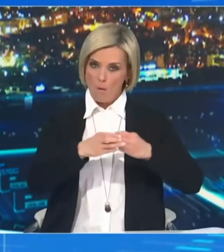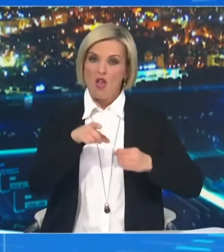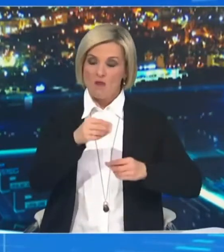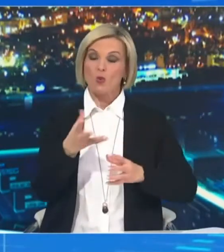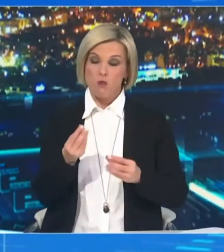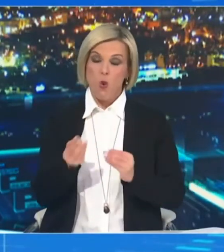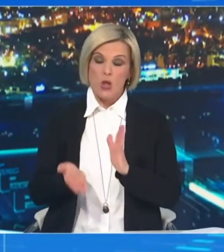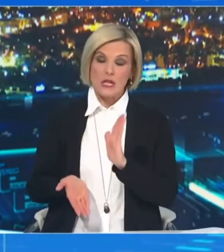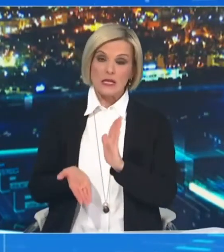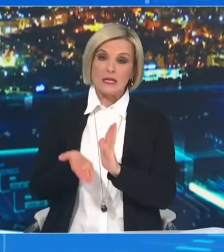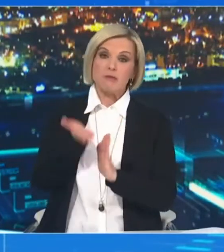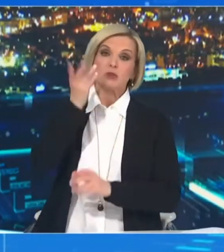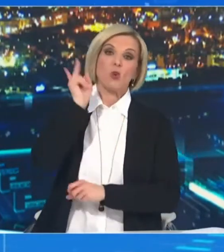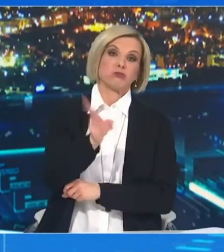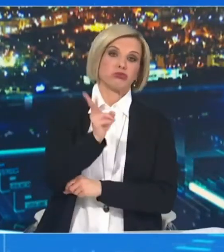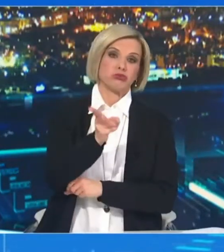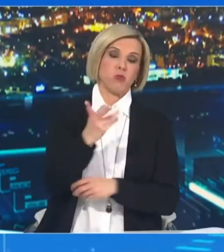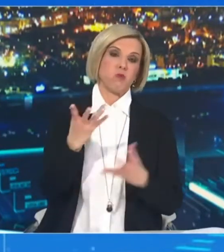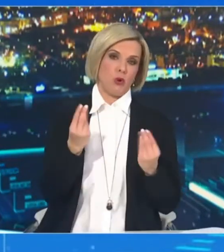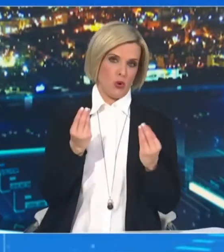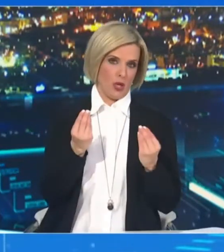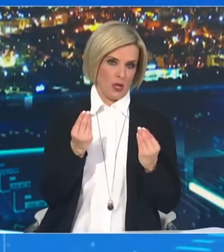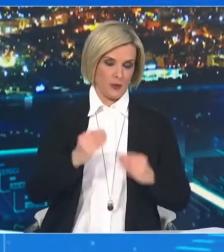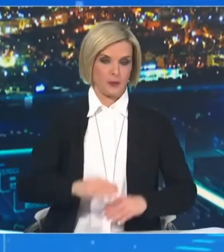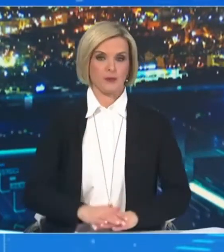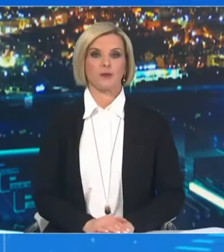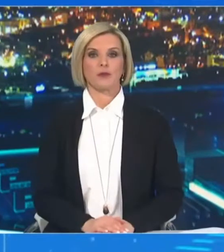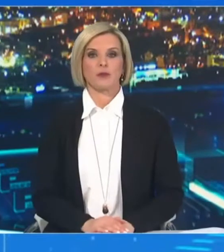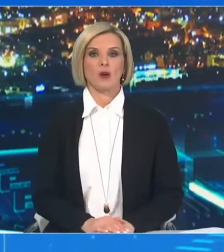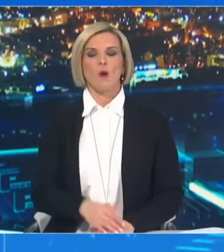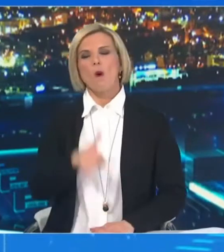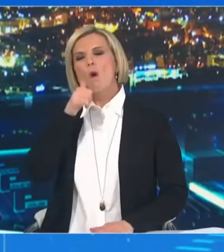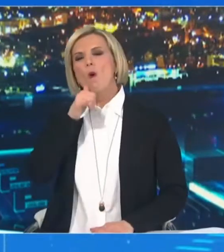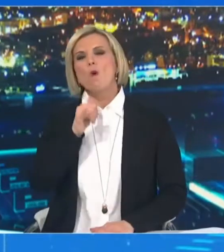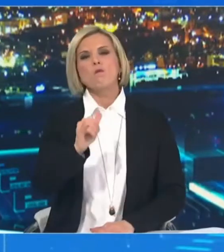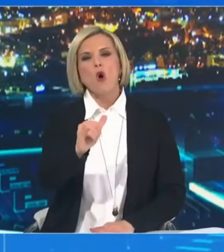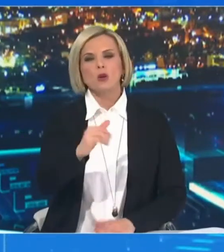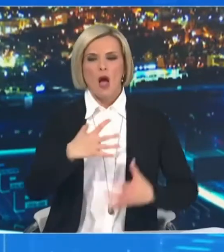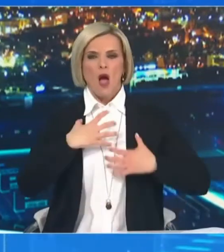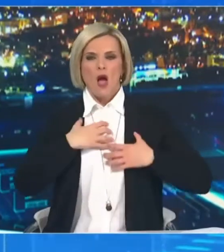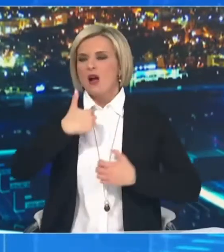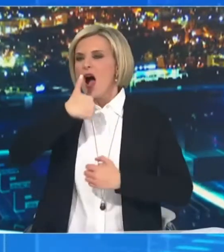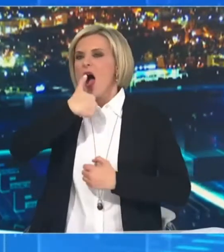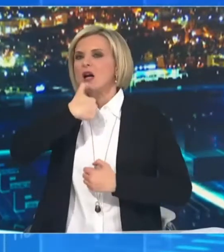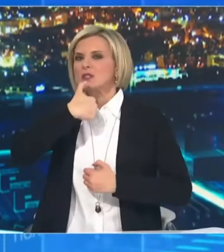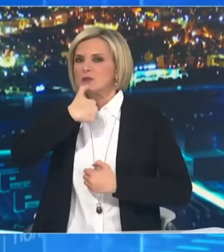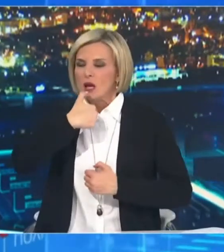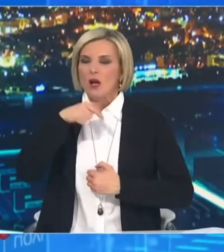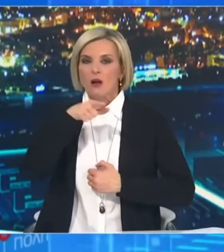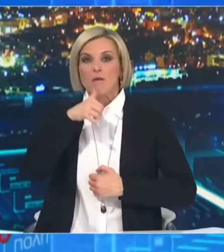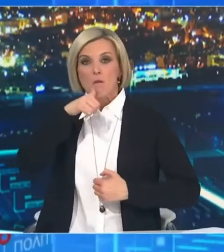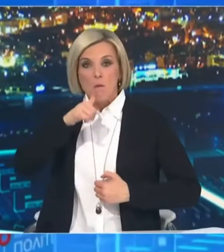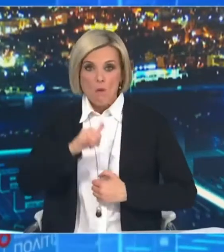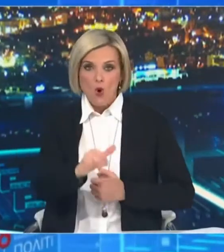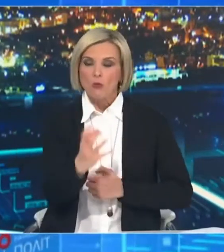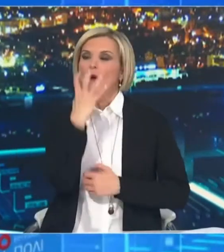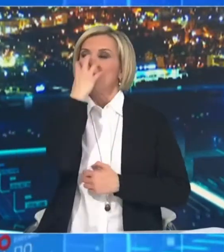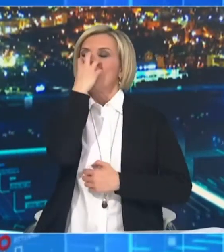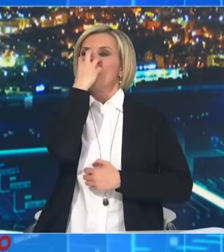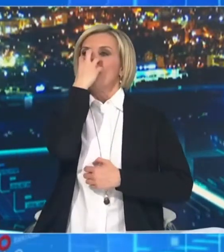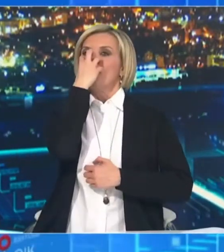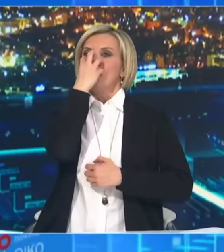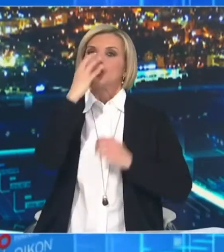καταστάσεις αυξημένου κινδύνου. Είναι το χρόνιο αναπνευστικό νόσημα που απαιτεί χρήση οξυγόνου